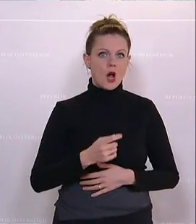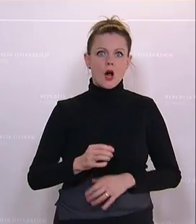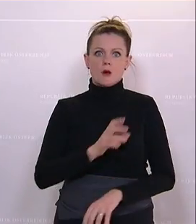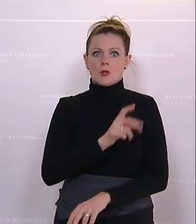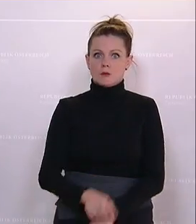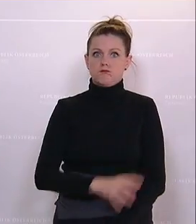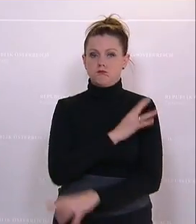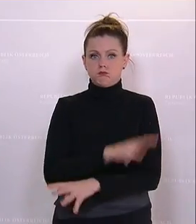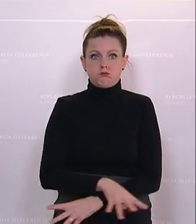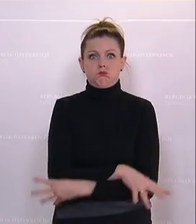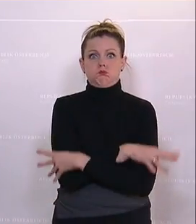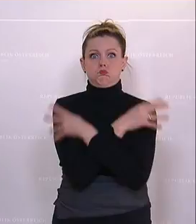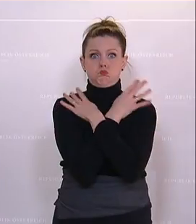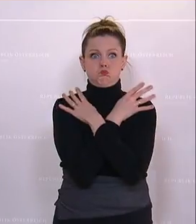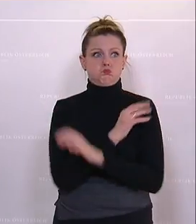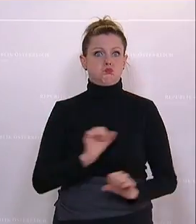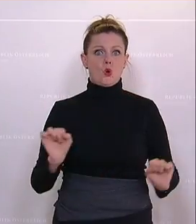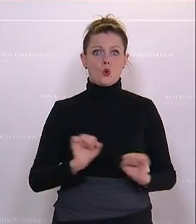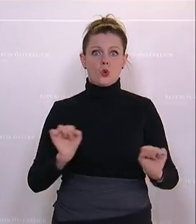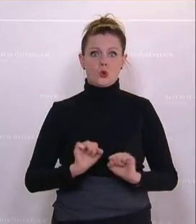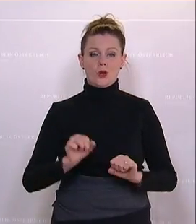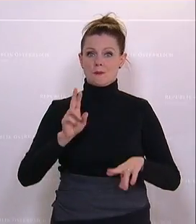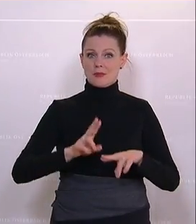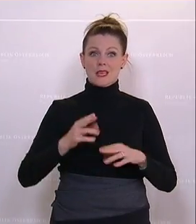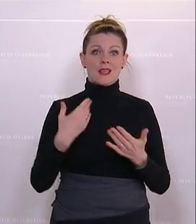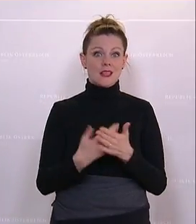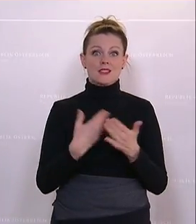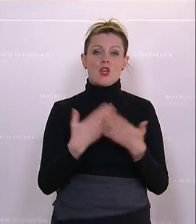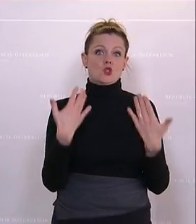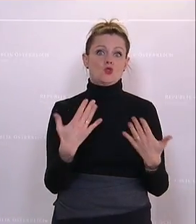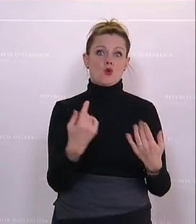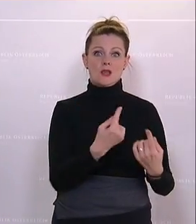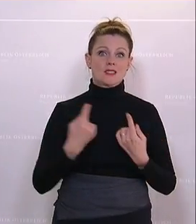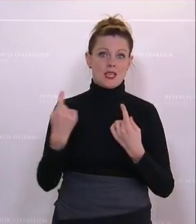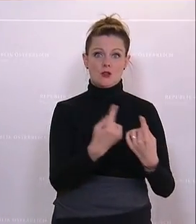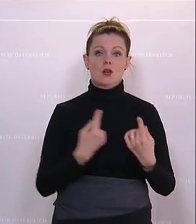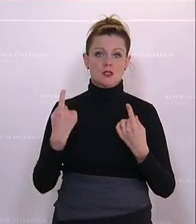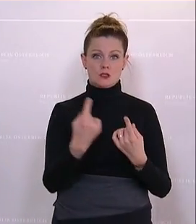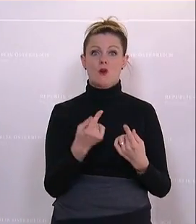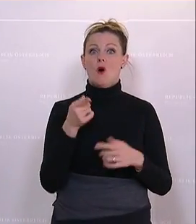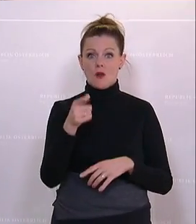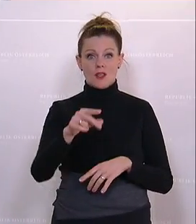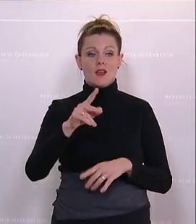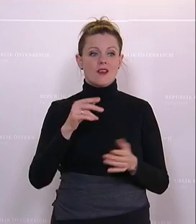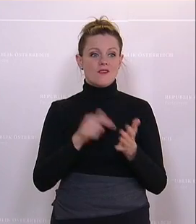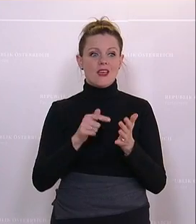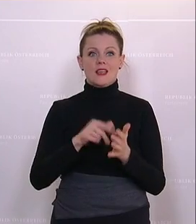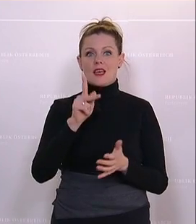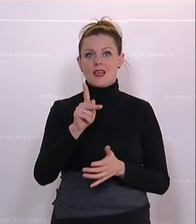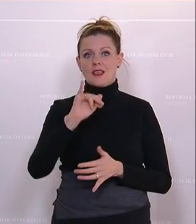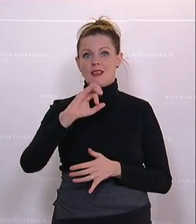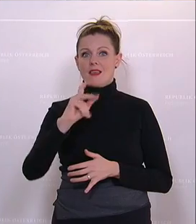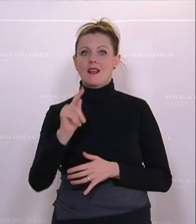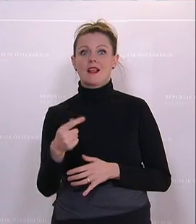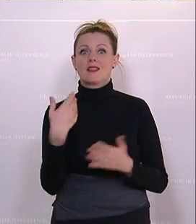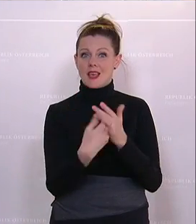haben wir eine Situation, die nur entstanden ist, wenn ein Herr Kickl bei seinen Demonstrationen sagt, wir sind verlobten in dieser Regierung, wir sind verlobten in